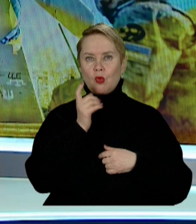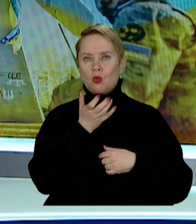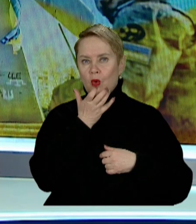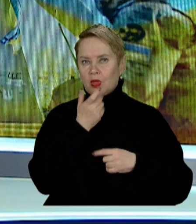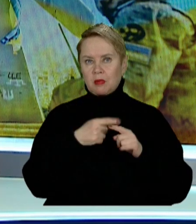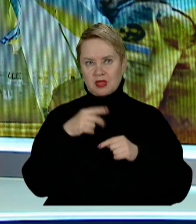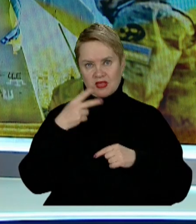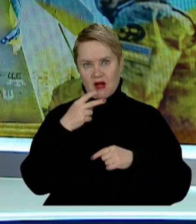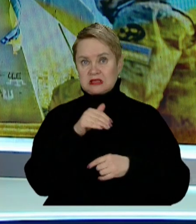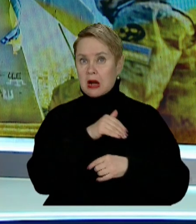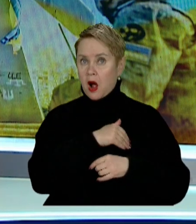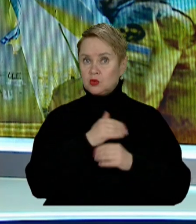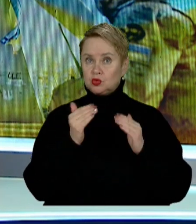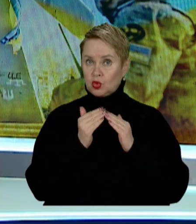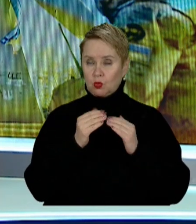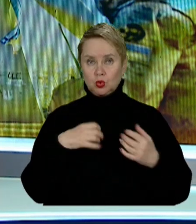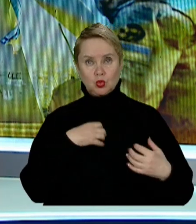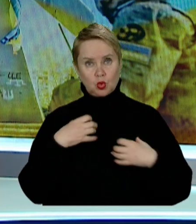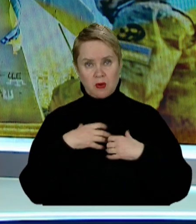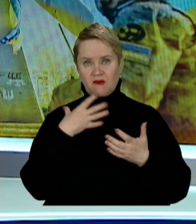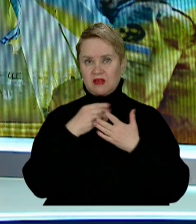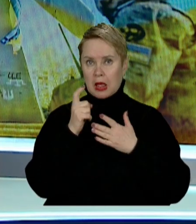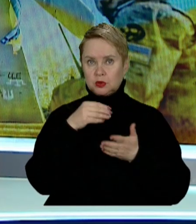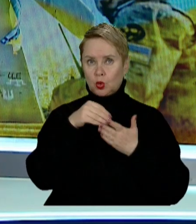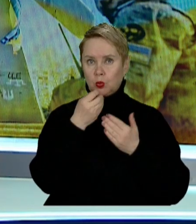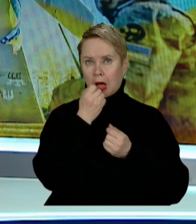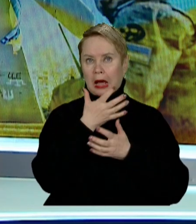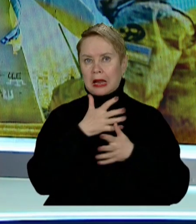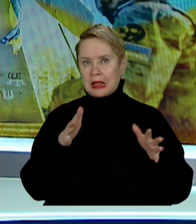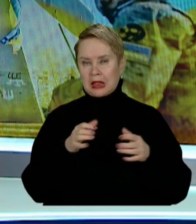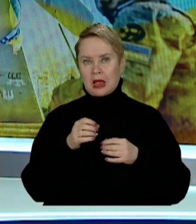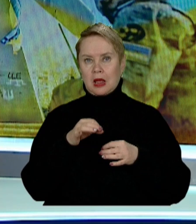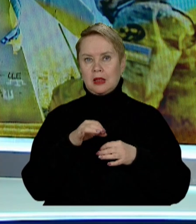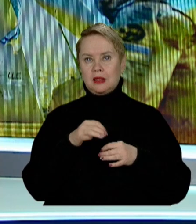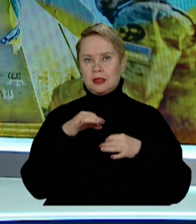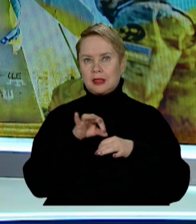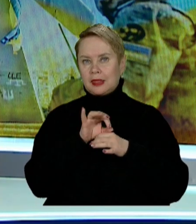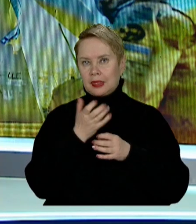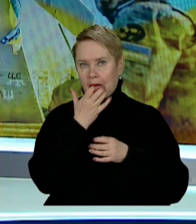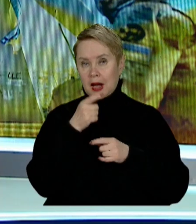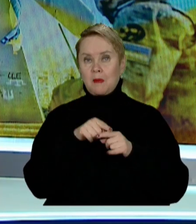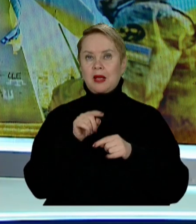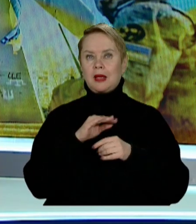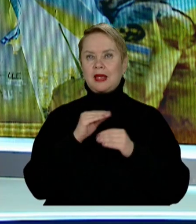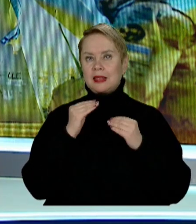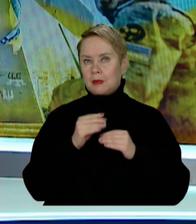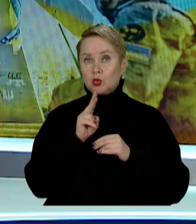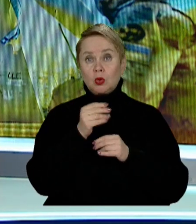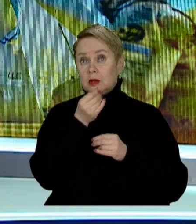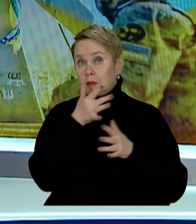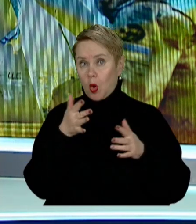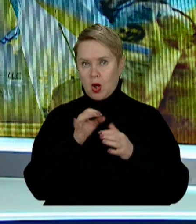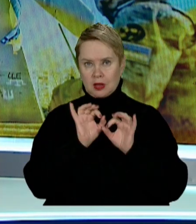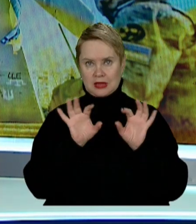умови – понад 20 градусів. Турботливі власники купують грілки та термокилимки. Ті ж, кому це не по кишені,